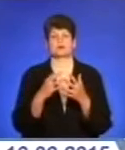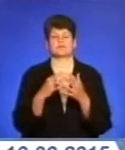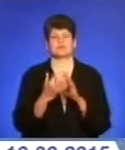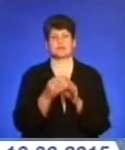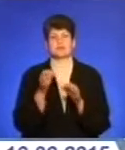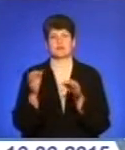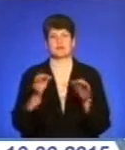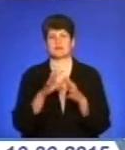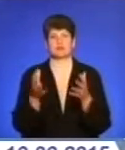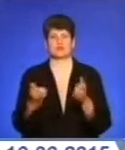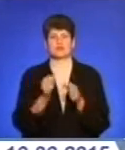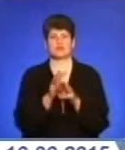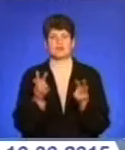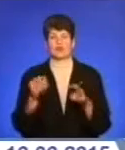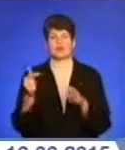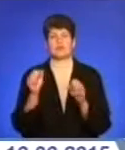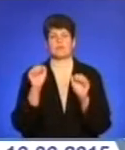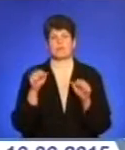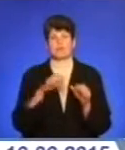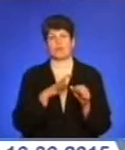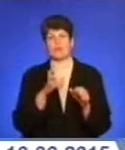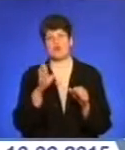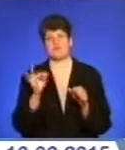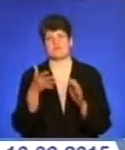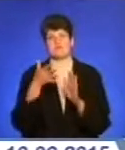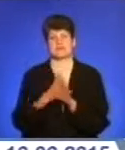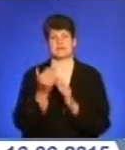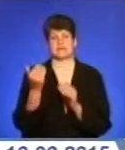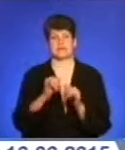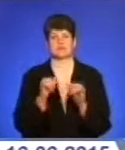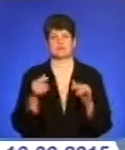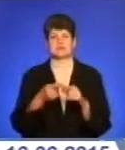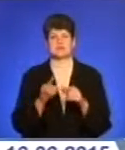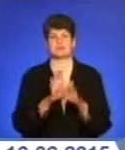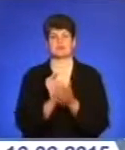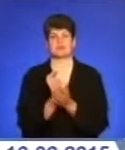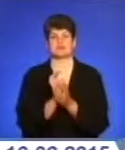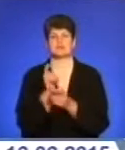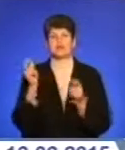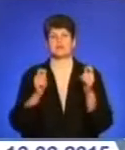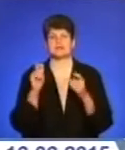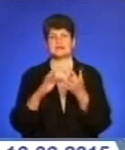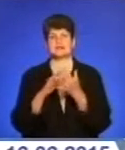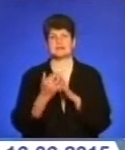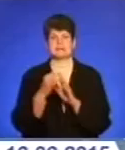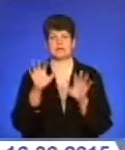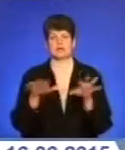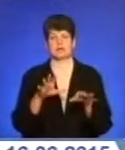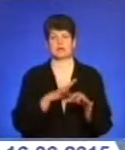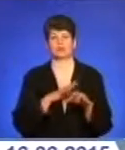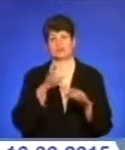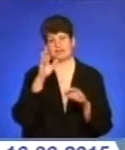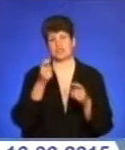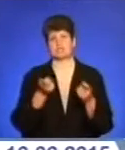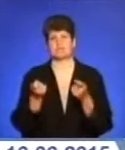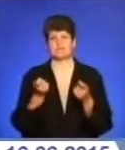отримують мільйони гривень, які можна було б витратити на їхній розвиток. Про це йшлося на прес-конференції сільських голів, що відбулася в облдержадміністрації.